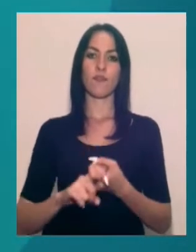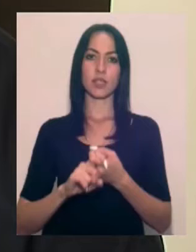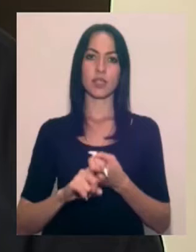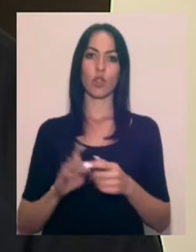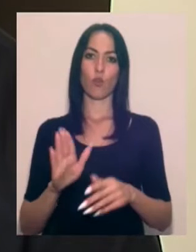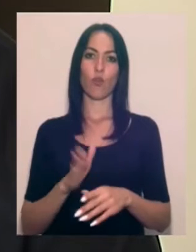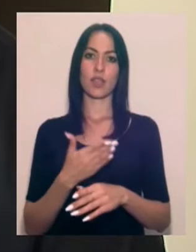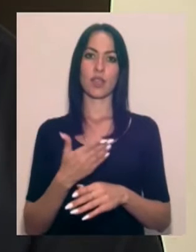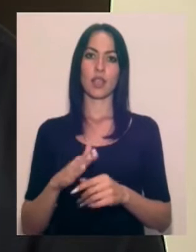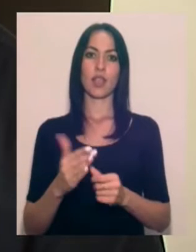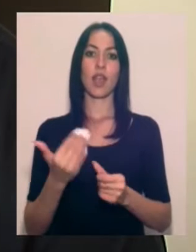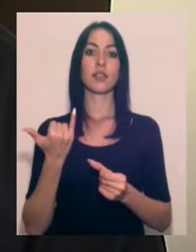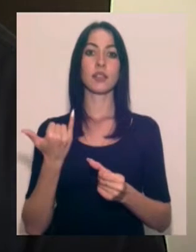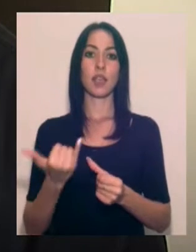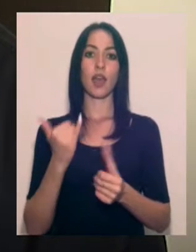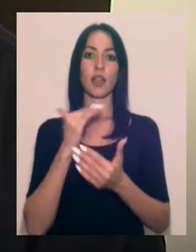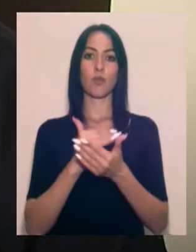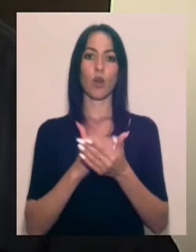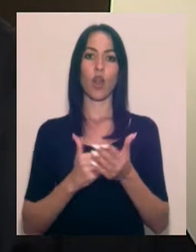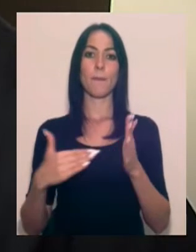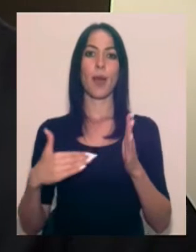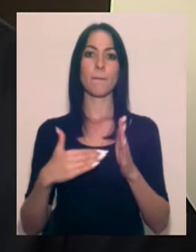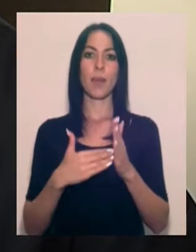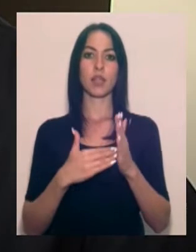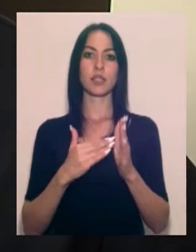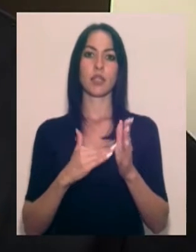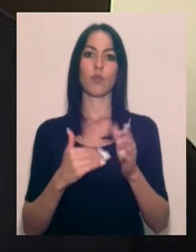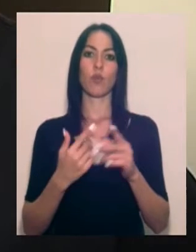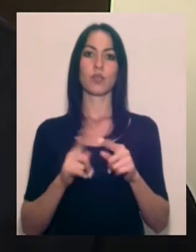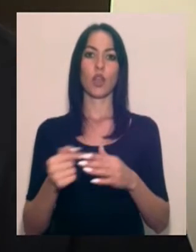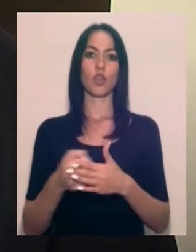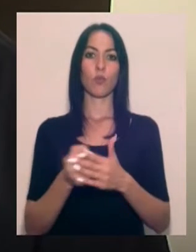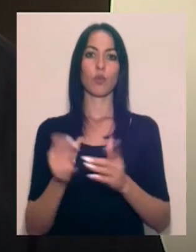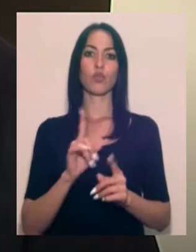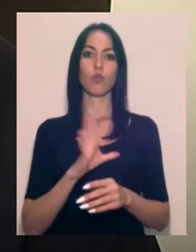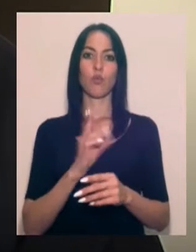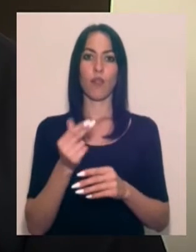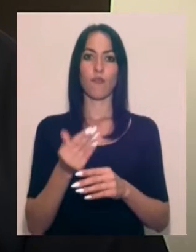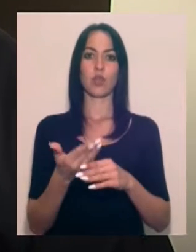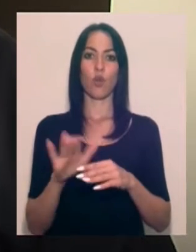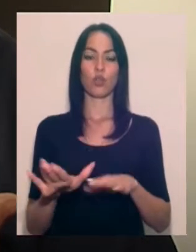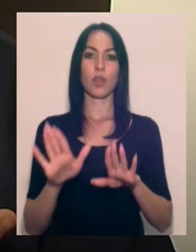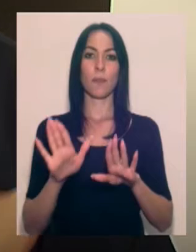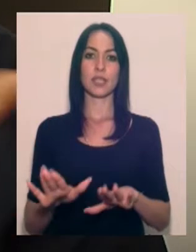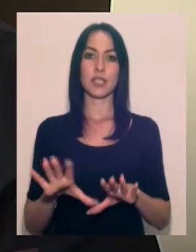відділеннях. Зараз програма «Максимум» – це домогтися, щоб були виділені кошти місцевою владою,